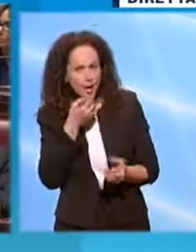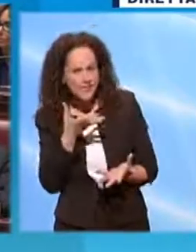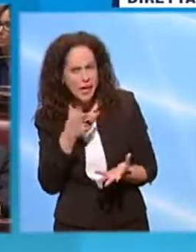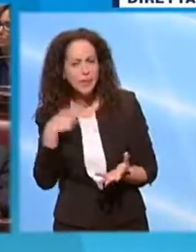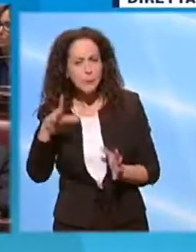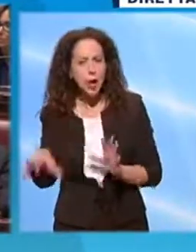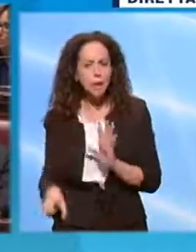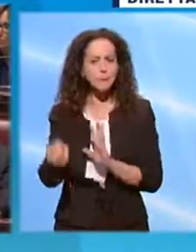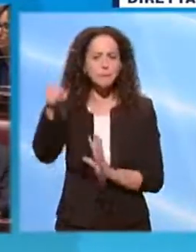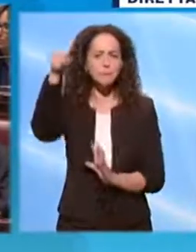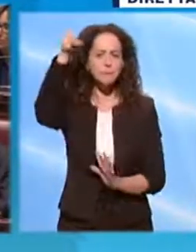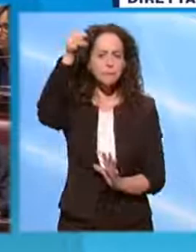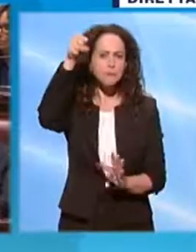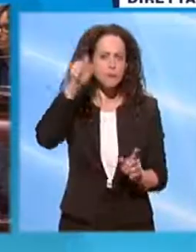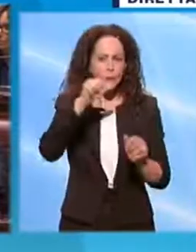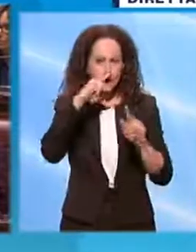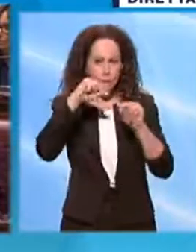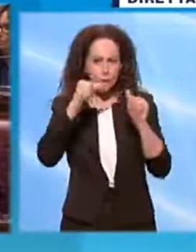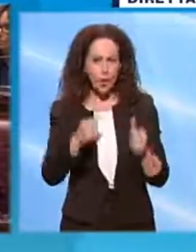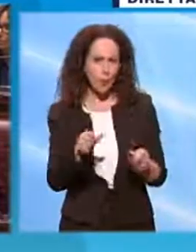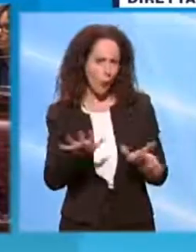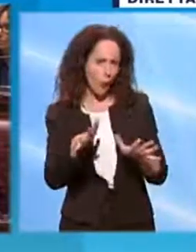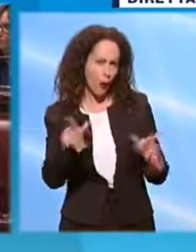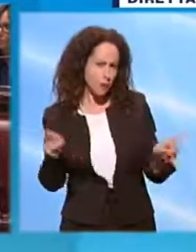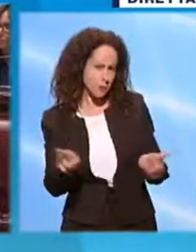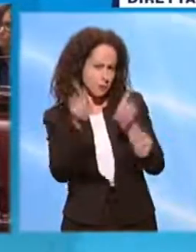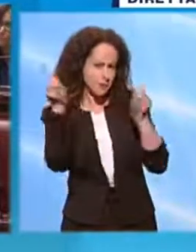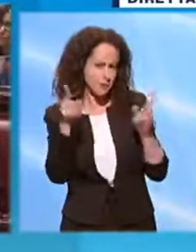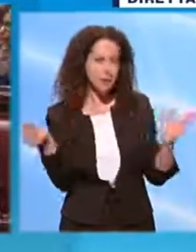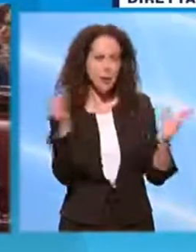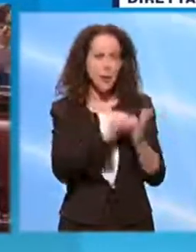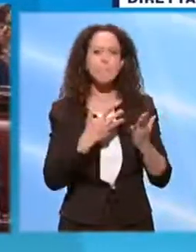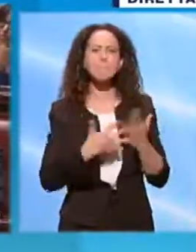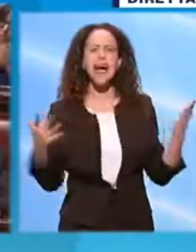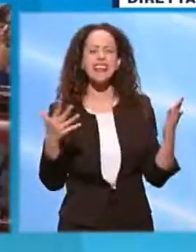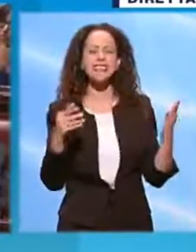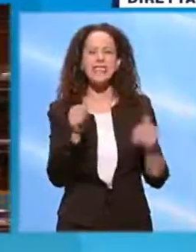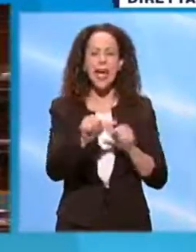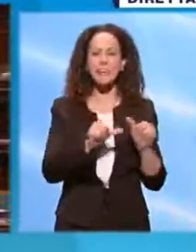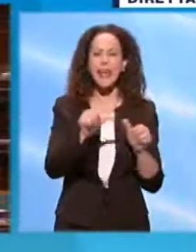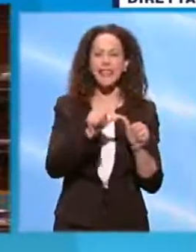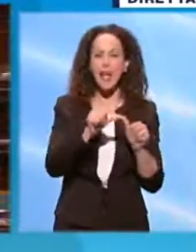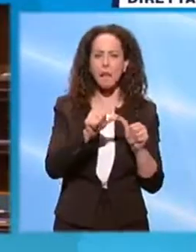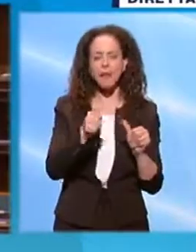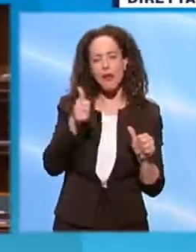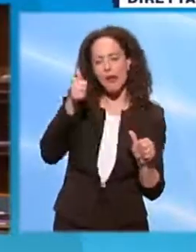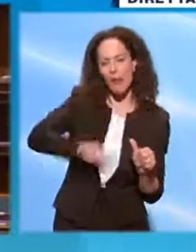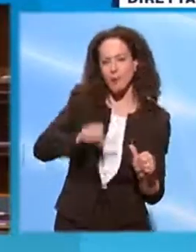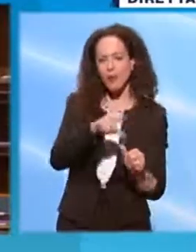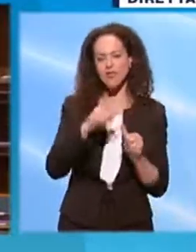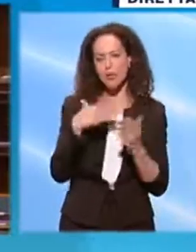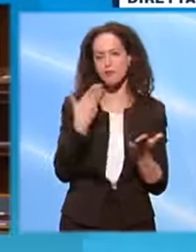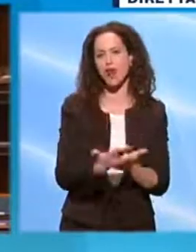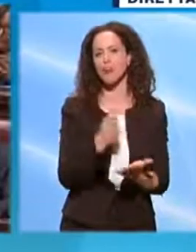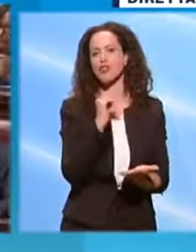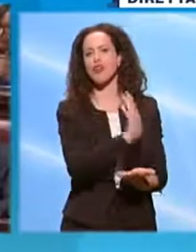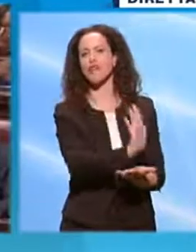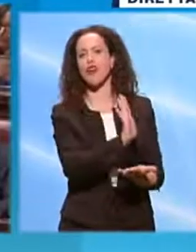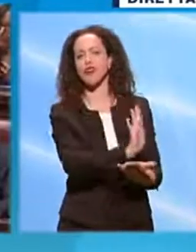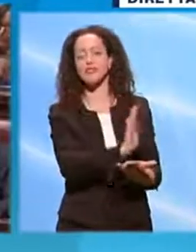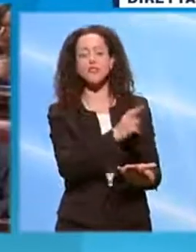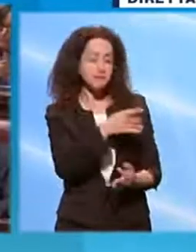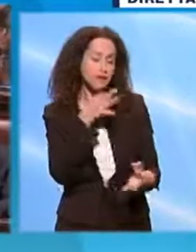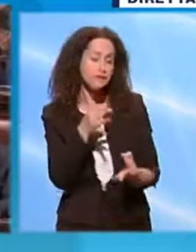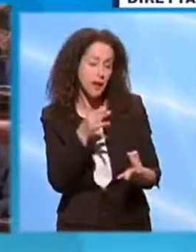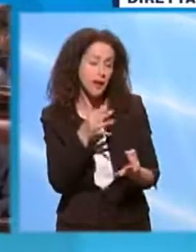prese e le avete messe quasi identiche nel mazio di emendamento facendo finta che fossero proposte vostre. Forse dovrebbe spiegare questo, forse dovrebbe spiegare